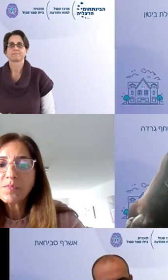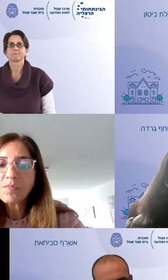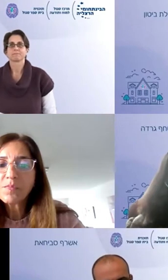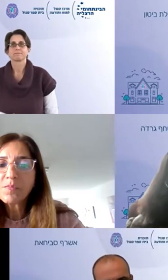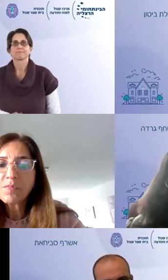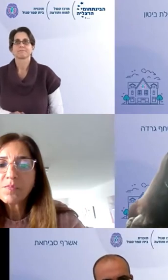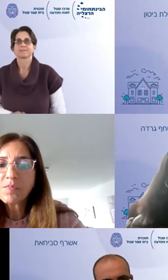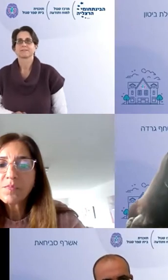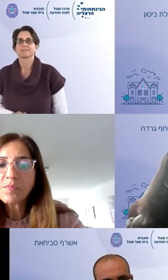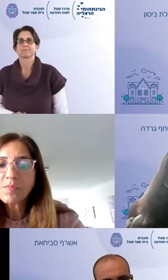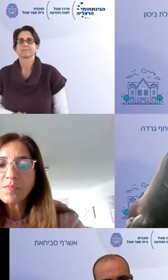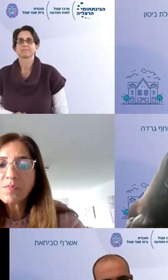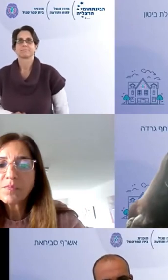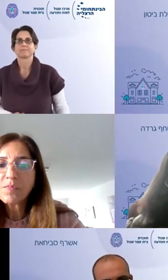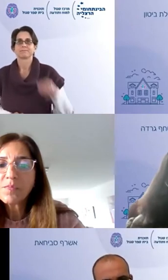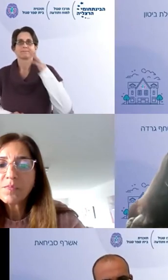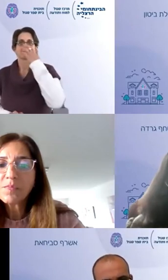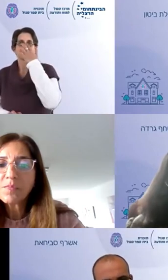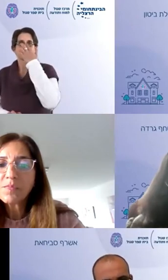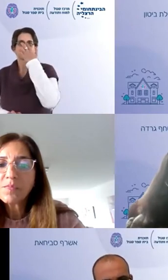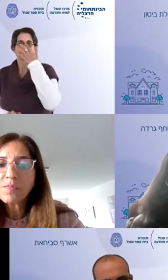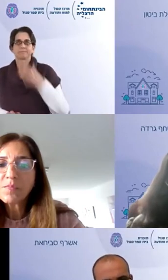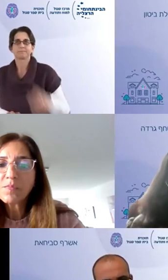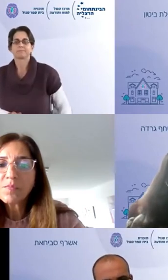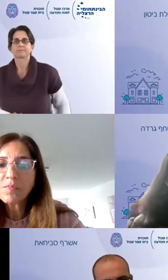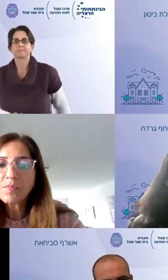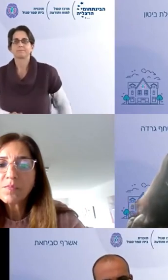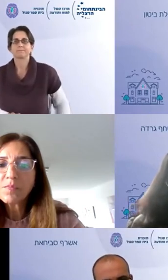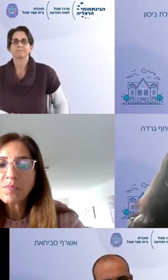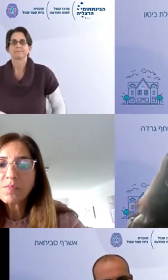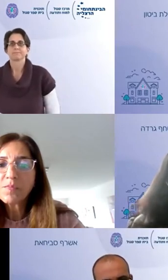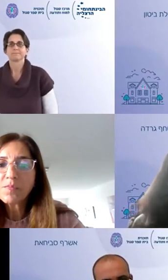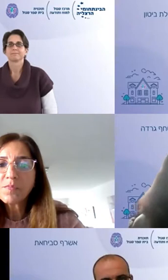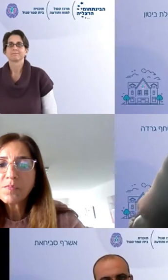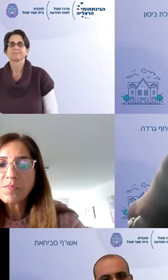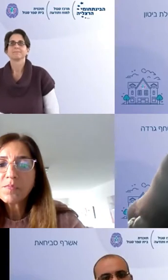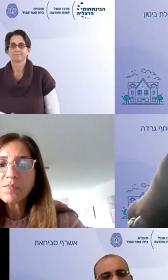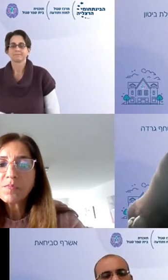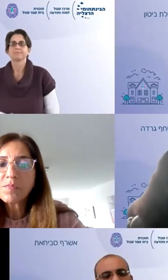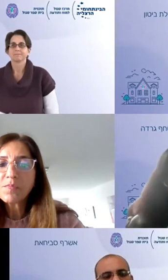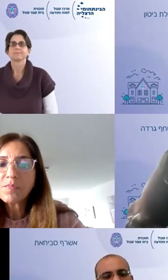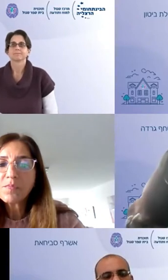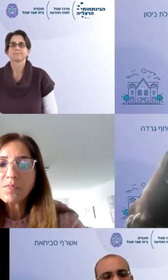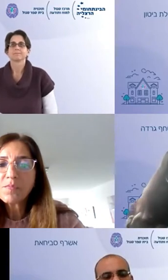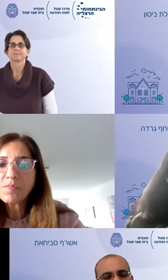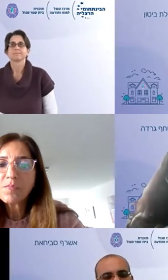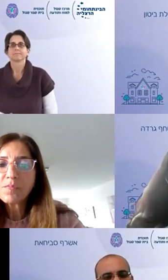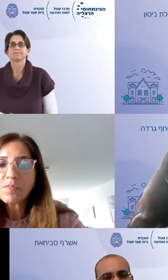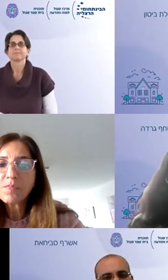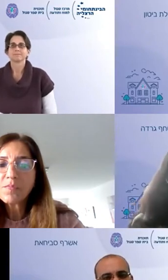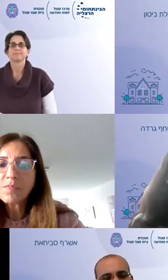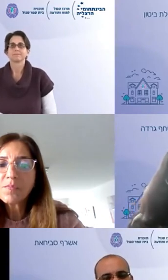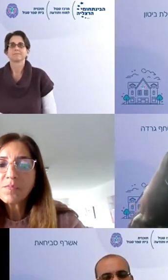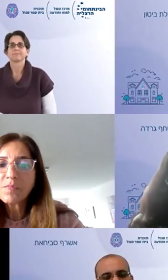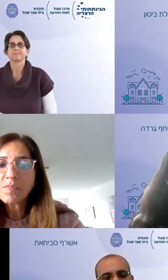לאמירות של הילד שנכנסנו בשנה השנייה של בית הספר באופן כללי ולשנה השנייה שלי בניהול